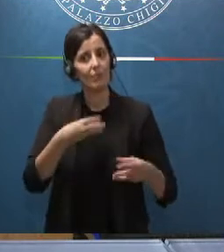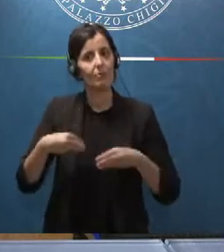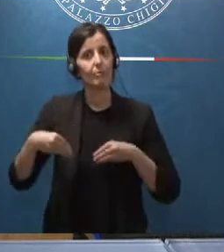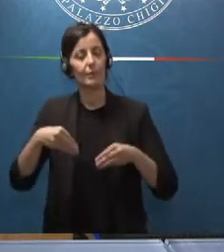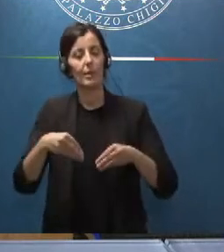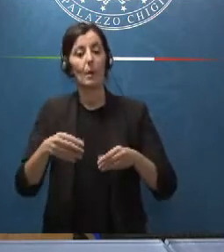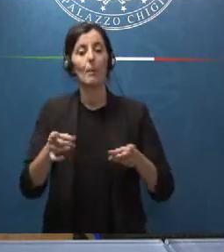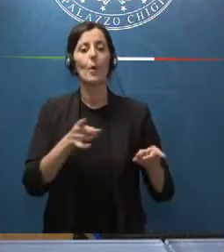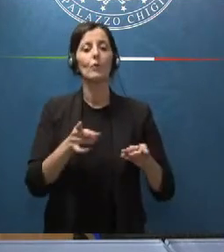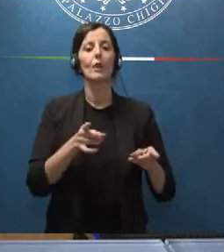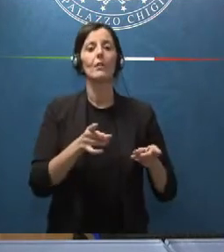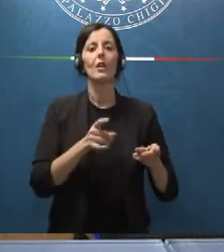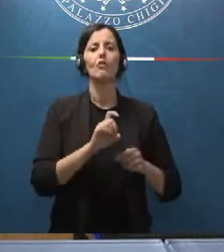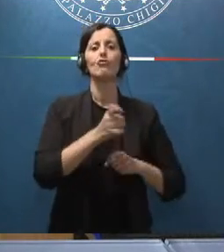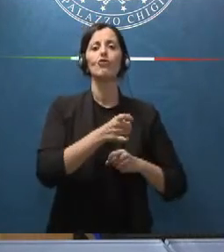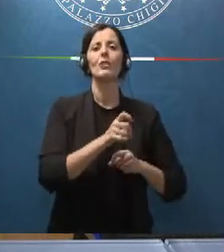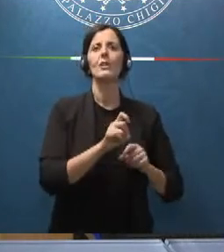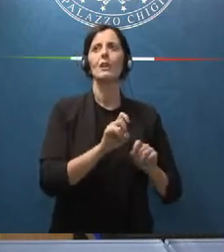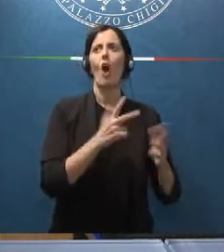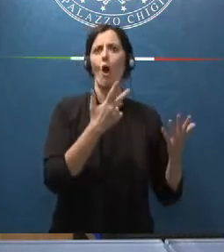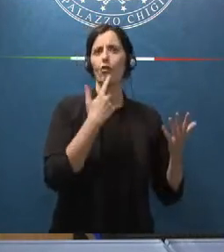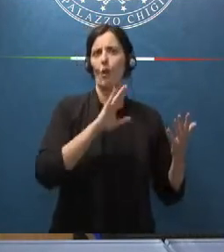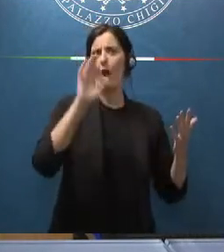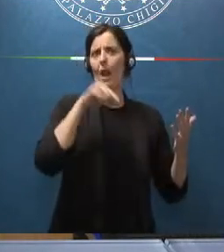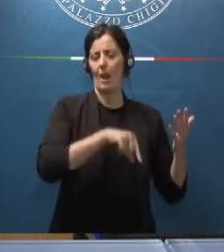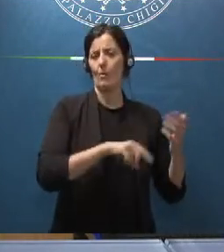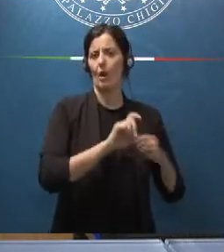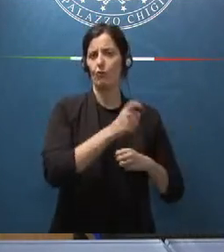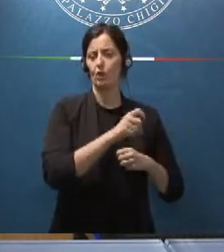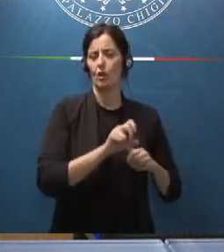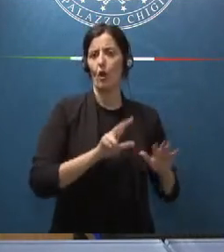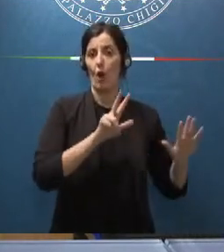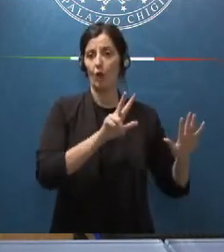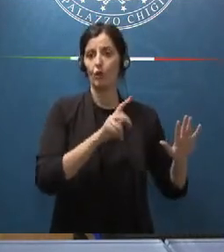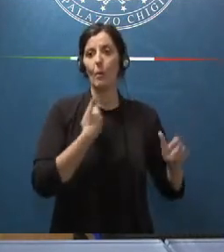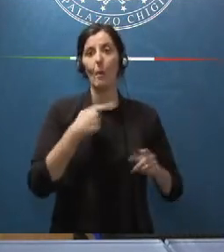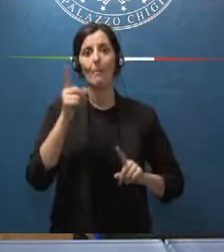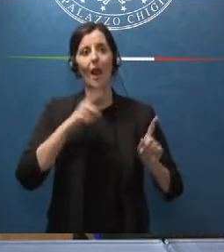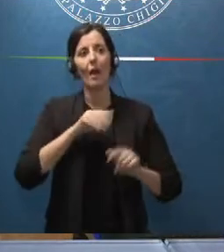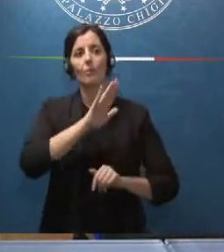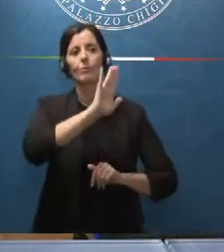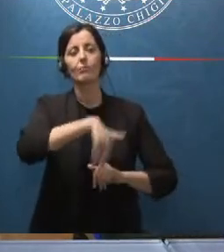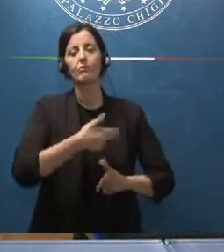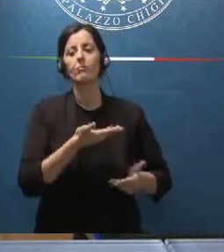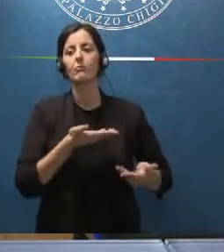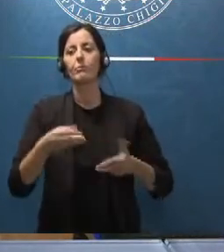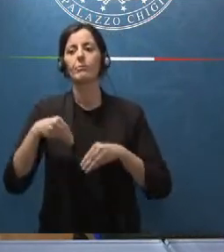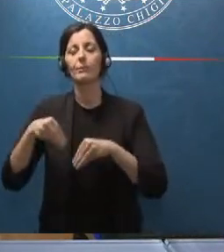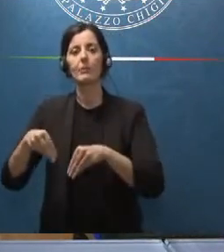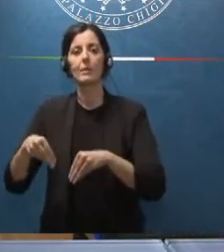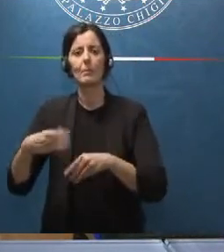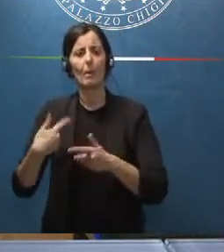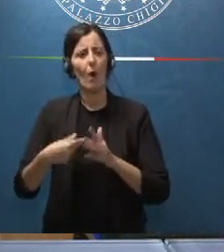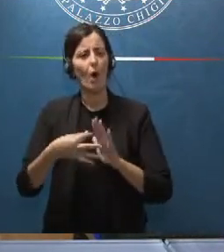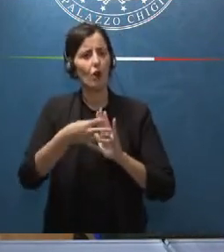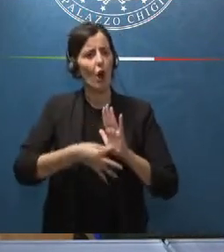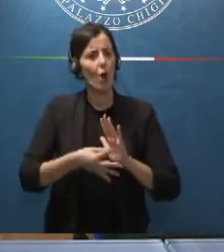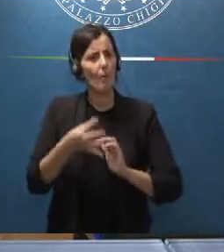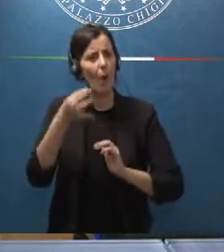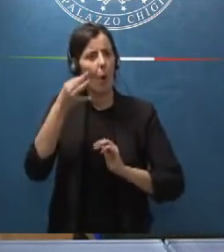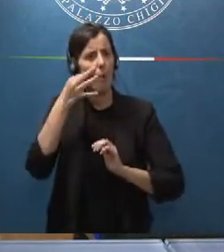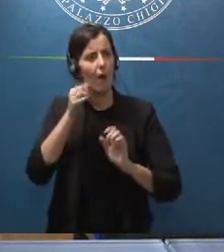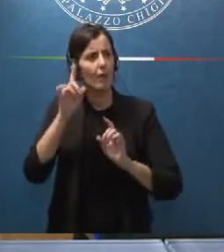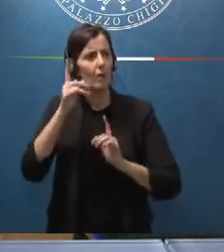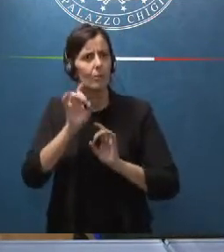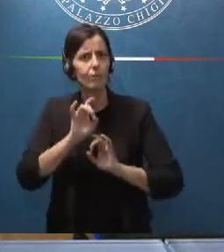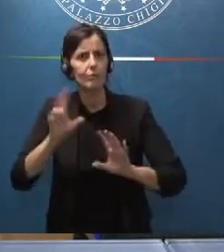presiedeva il G8 all'epoca dalla parte della procura di Milano violando tutte le norme umane e divine perché quell'atto